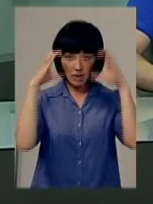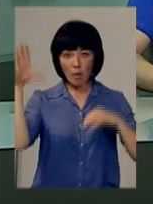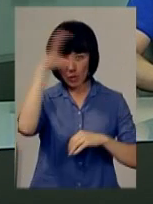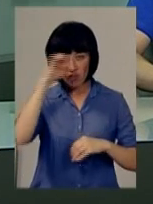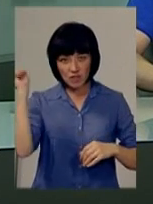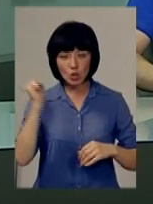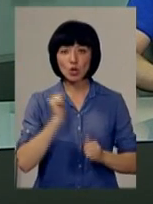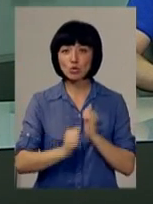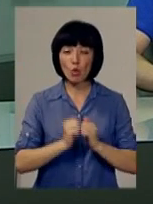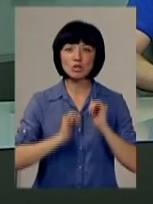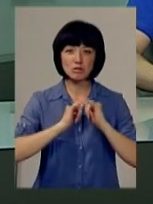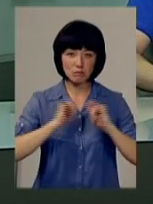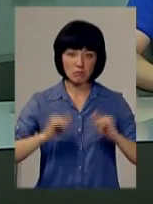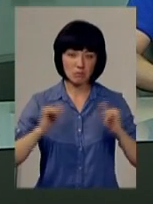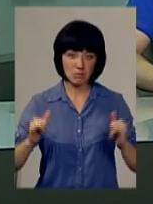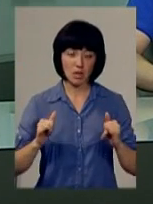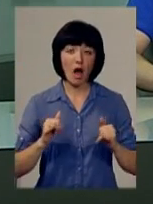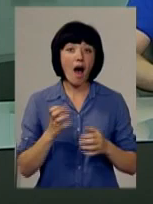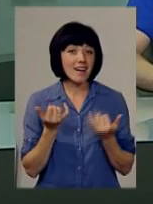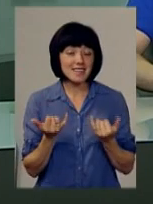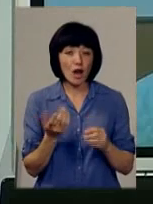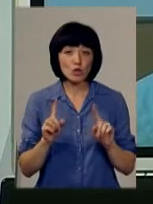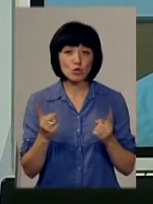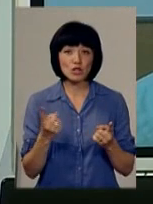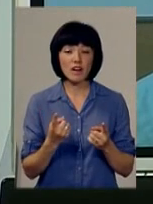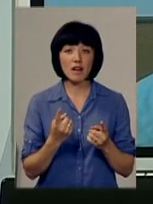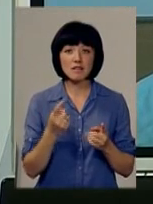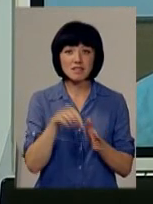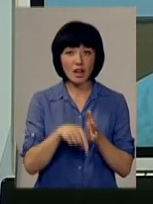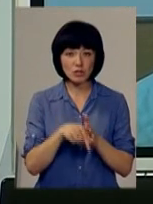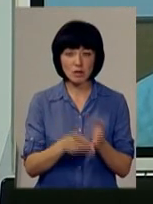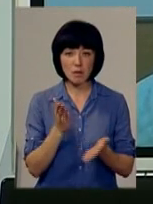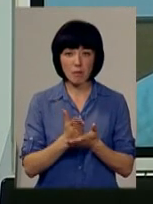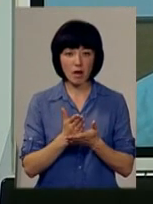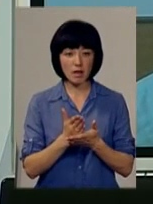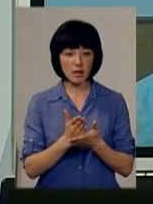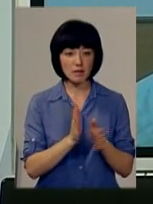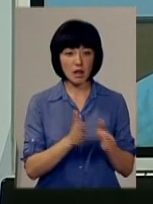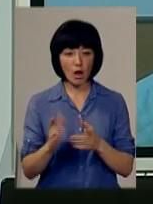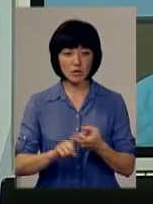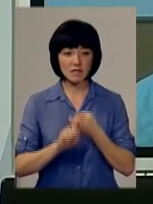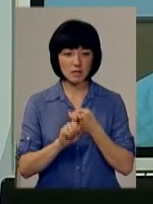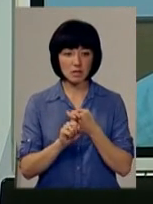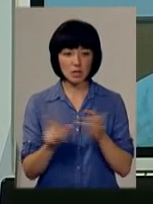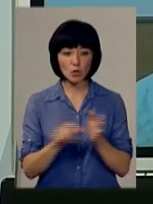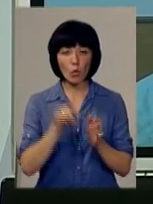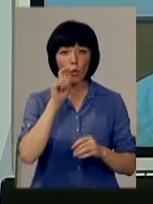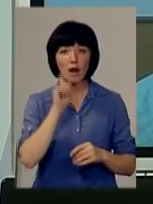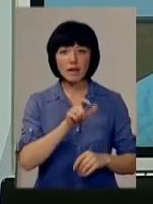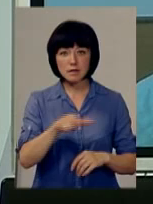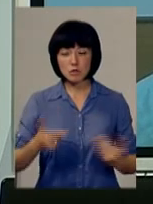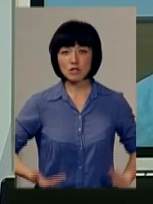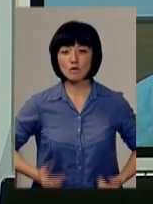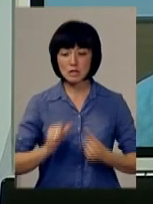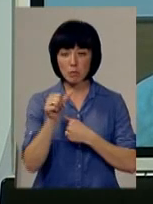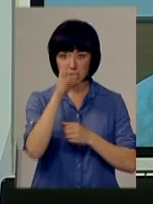кожним, з кожним воно все наростало. Ну, зараз дуже велике значення має, зараз налагодили наші волонтери, зв'язки з українцями, які живуть